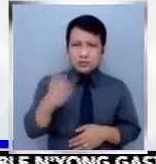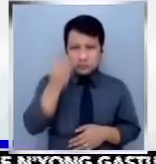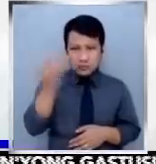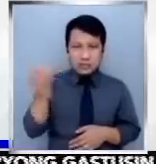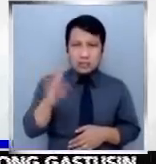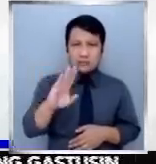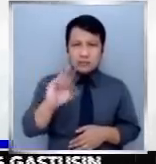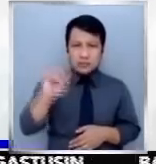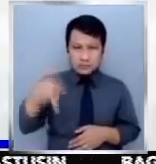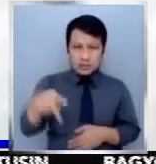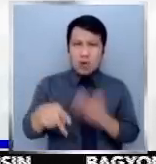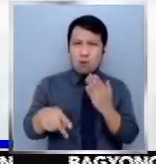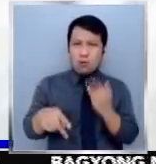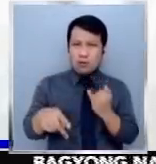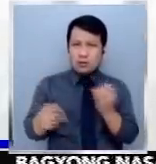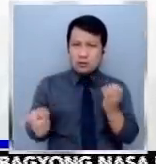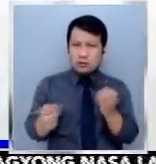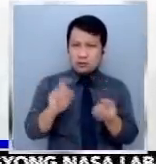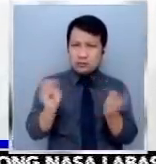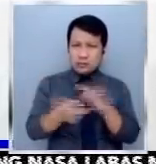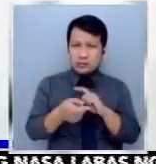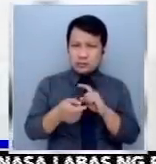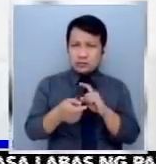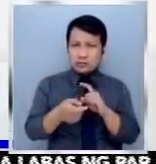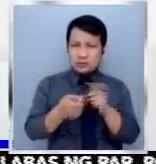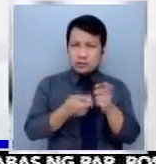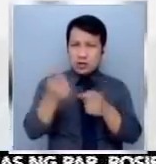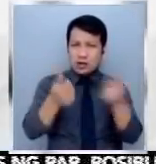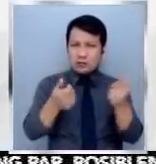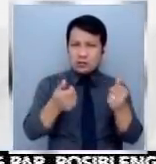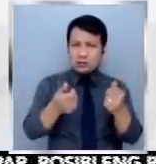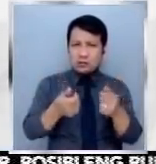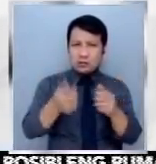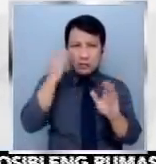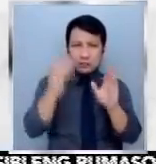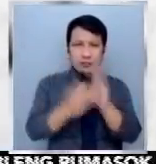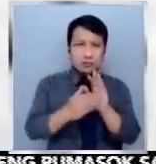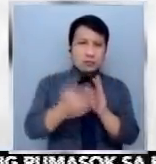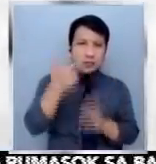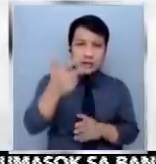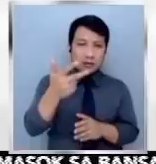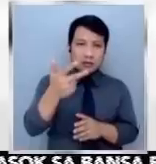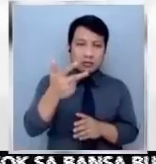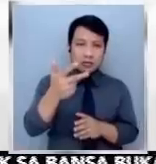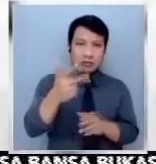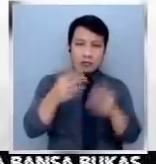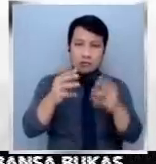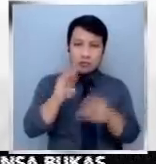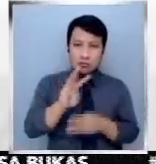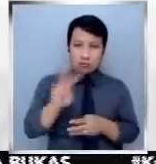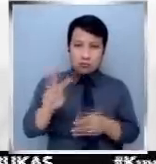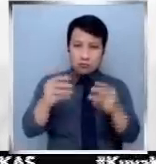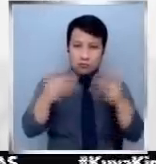kung bakit inalis sa bagong labas na 1,000 peso bill ang imahe ng tatlong World War II heroes at